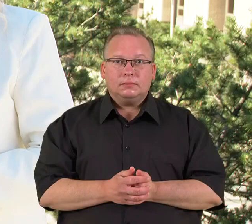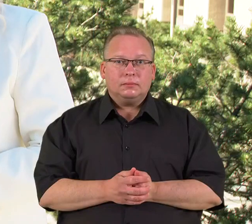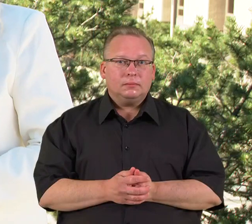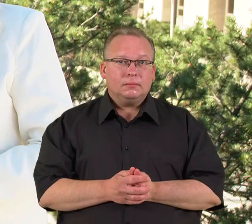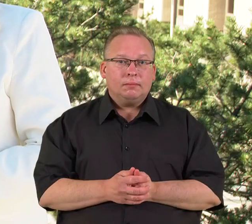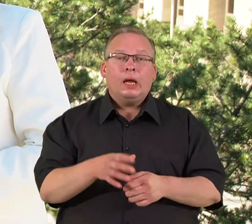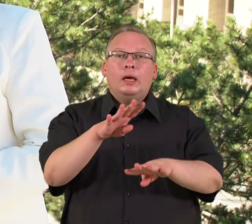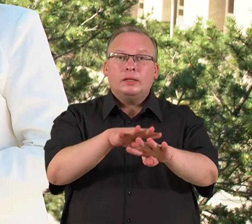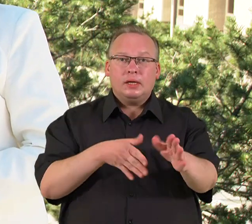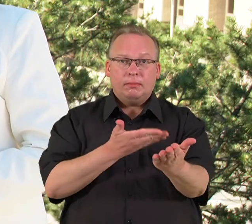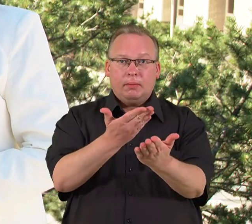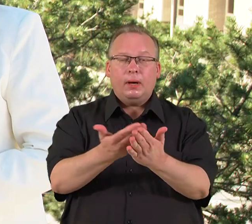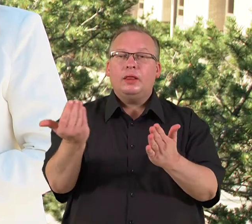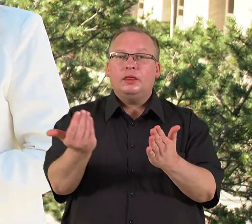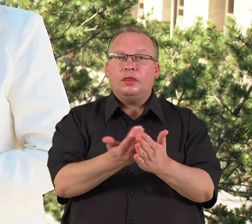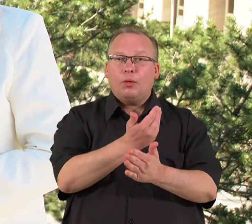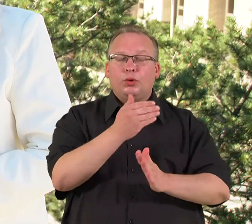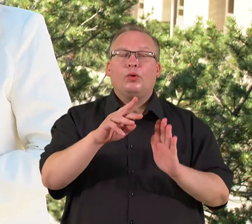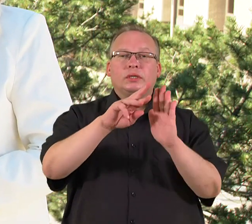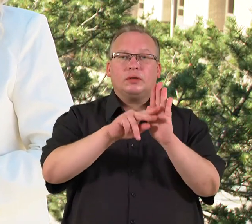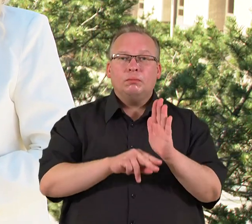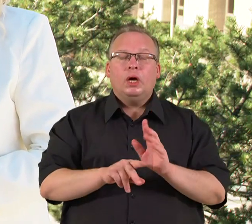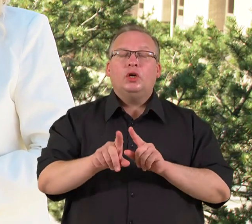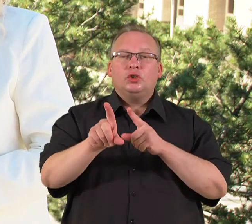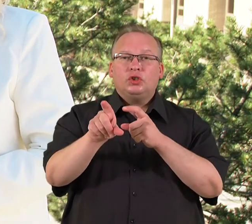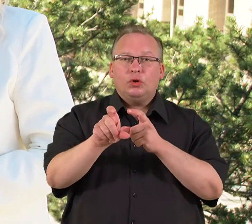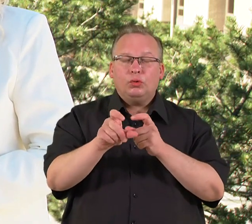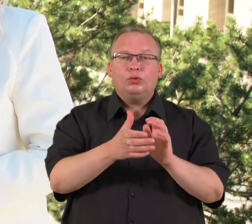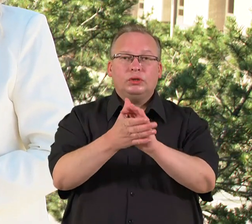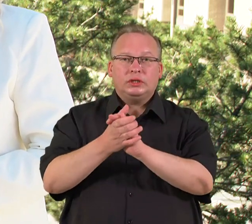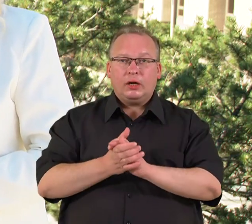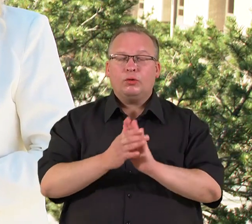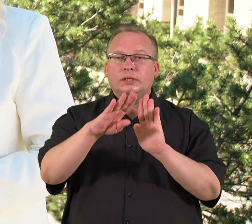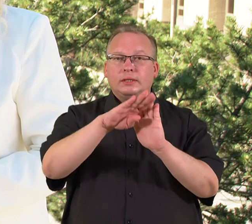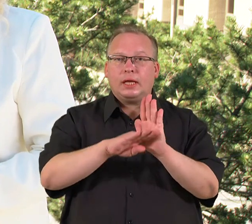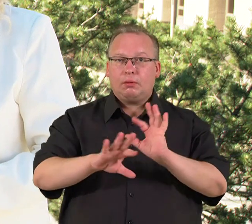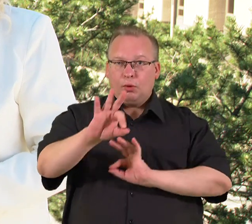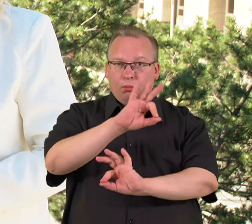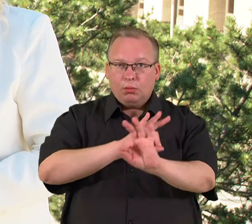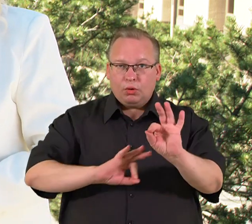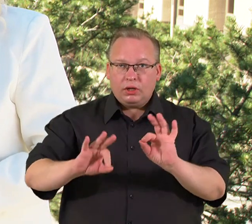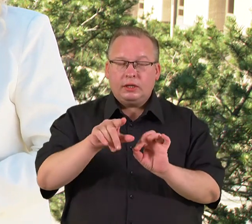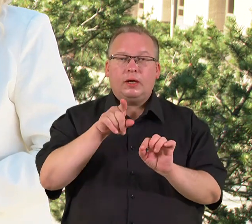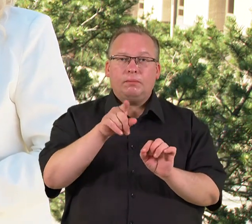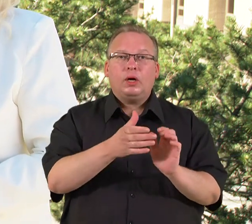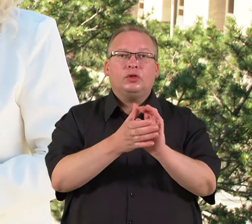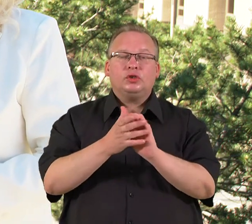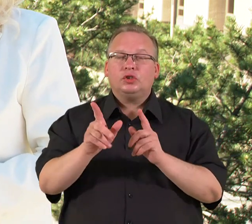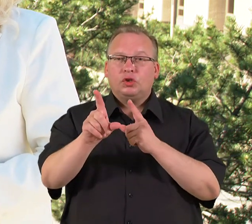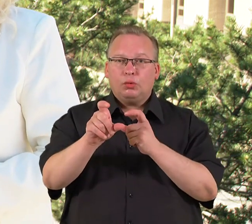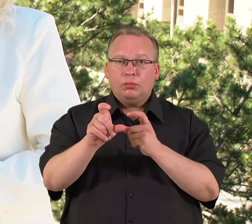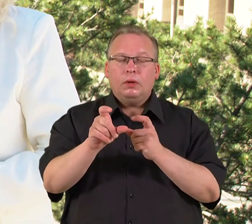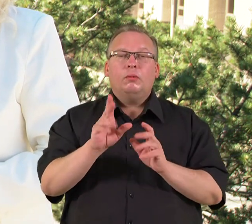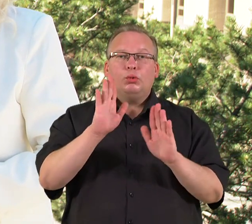Seime pristatytas naujos redakcijos Lietuvos Šaulių Sąjungos įstatymo projektas. Pagal jį Šaulių Sąjungoje bus didelių